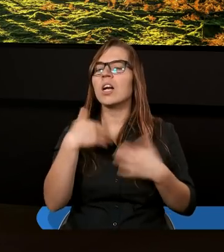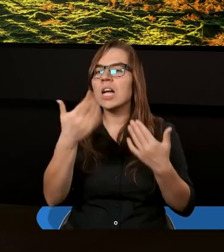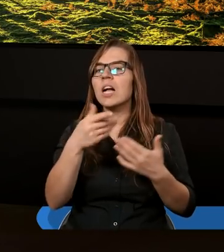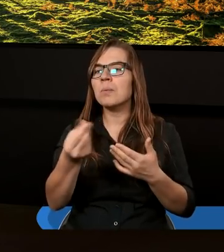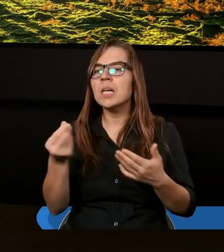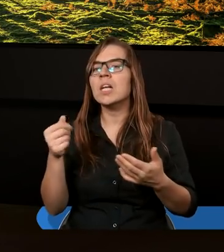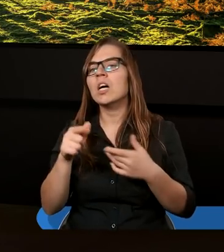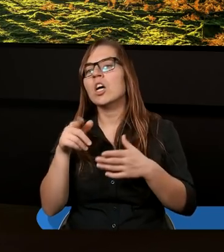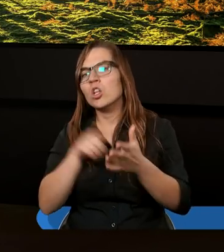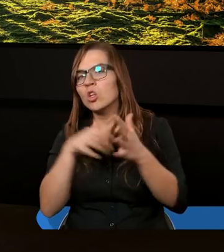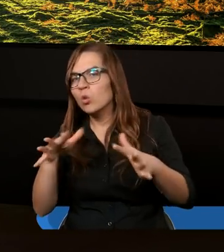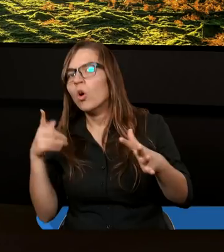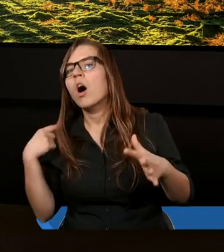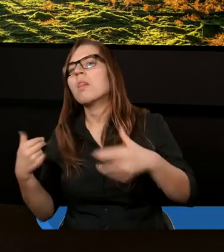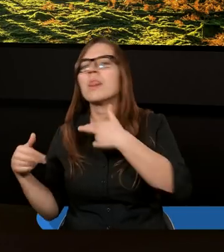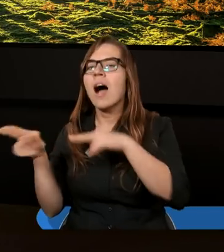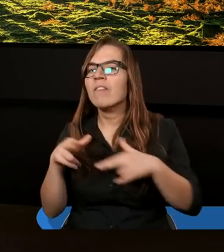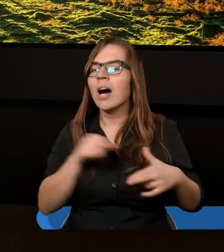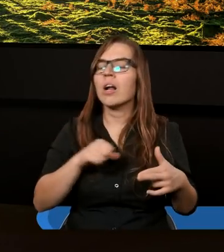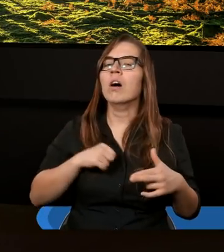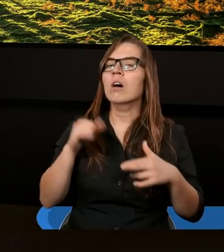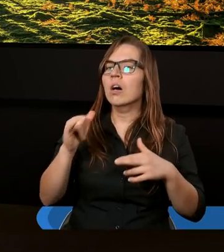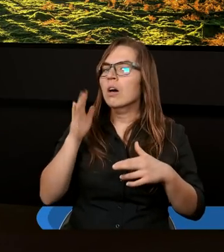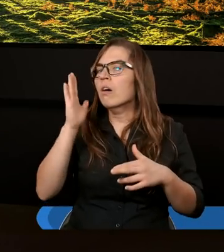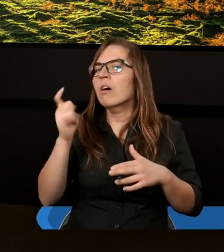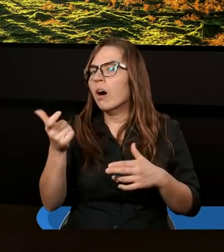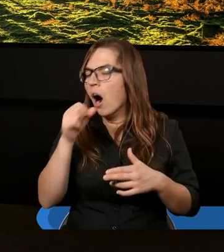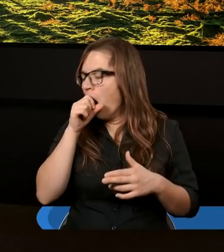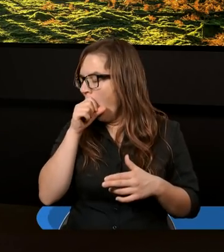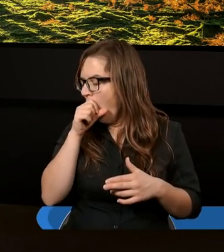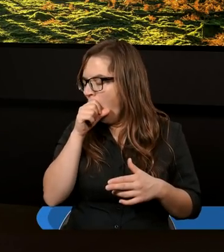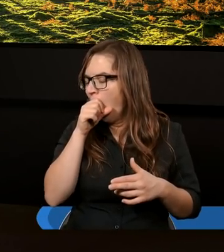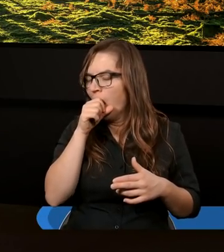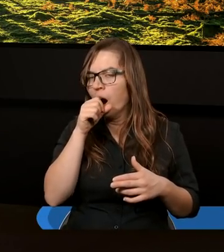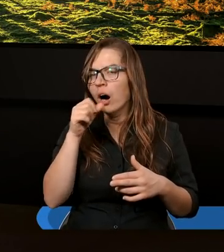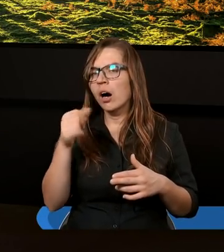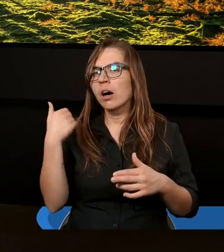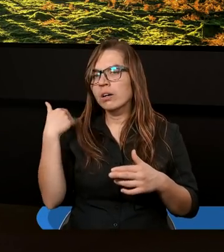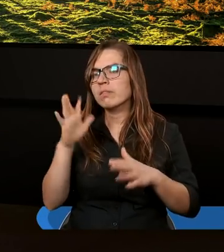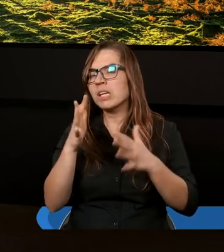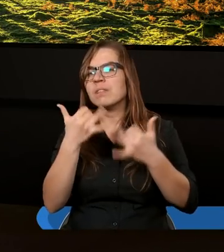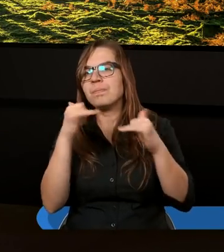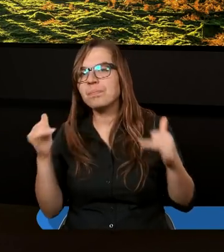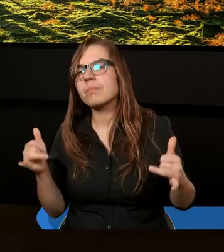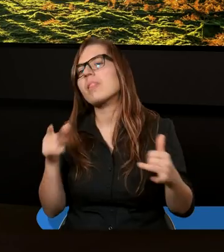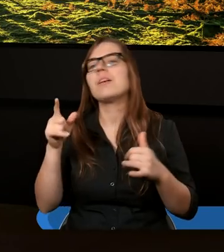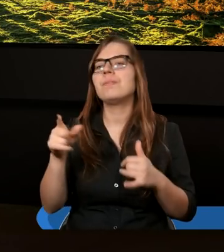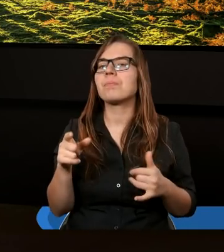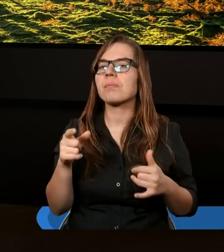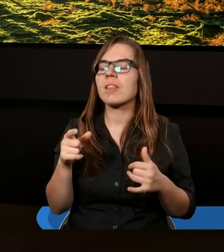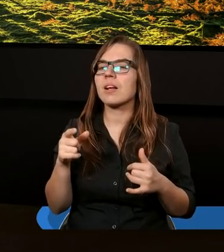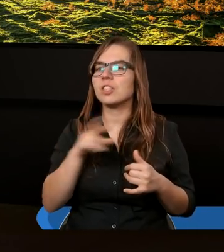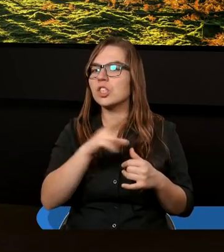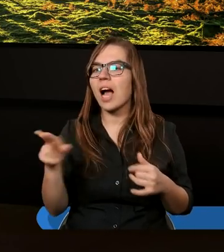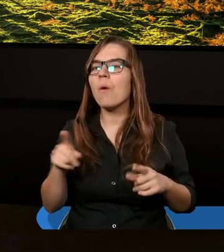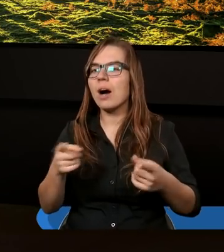pieniądze, wiele osób się nawracało, no a później ci ludzie, między innymi, którzy się nawrócili w wyniku